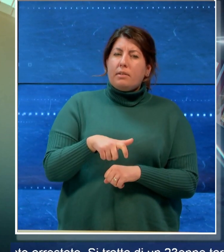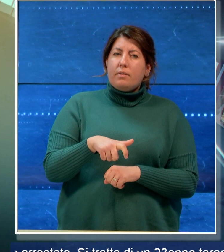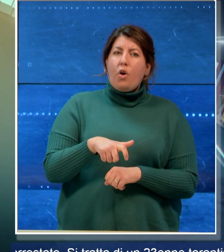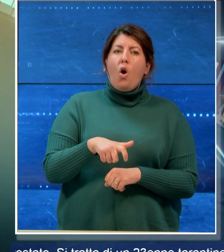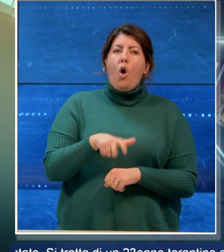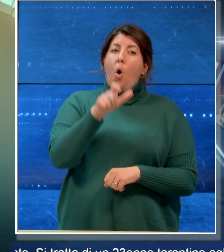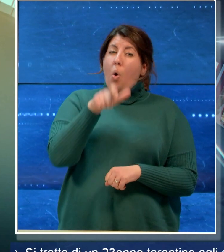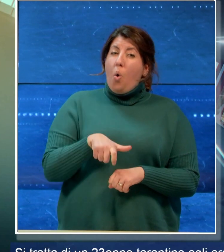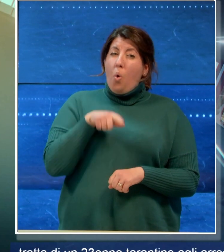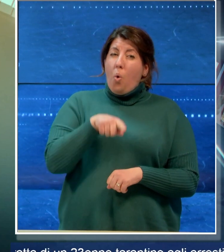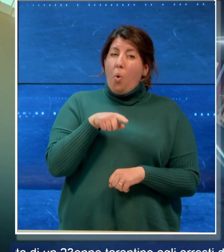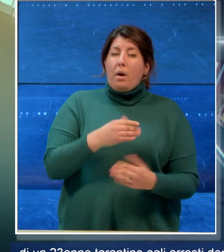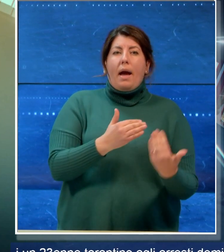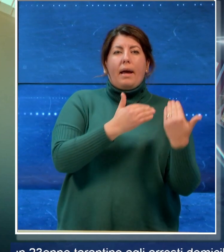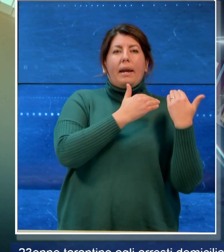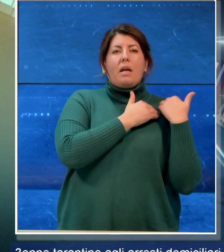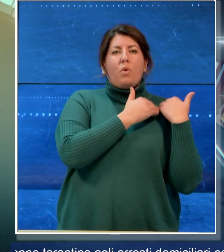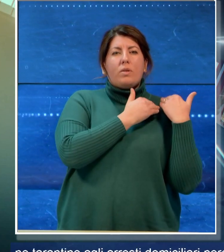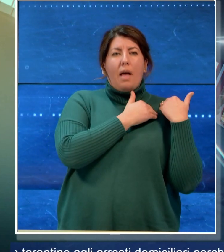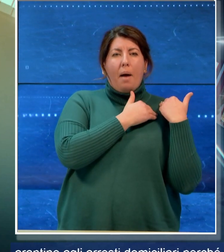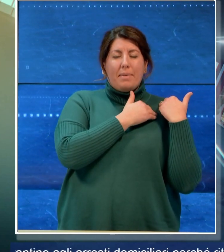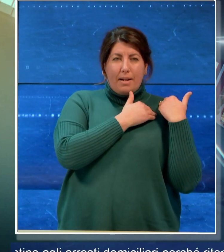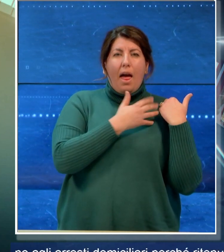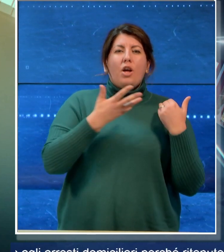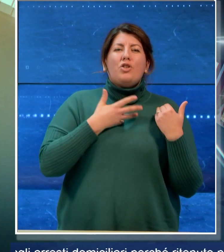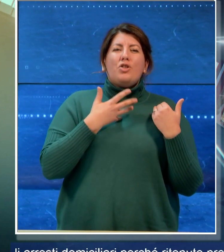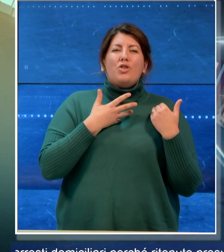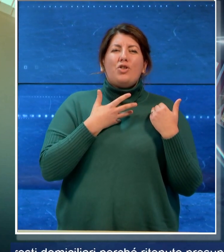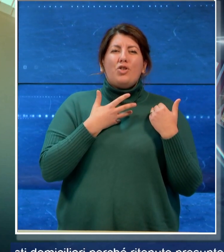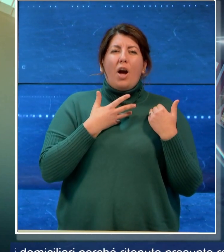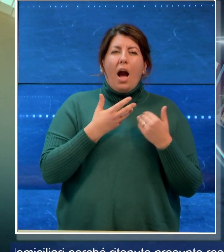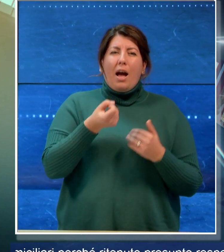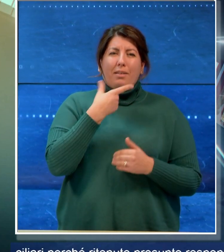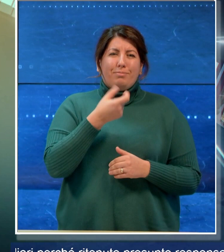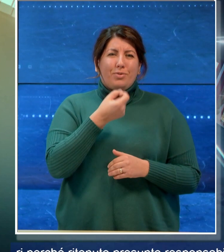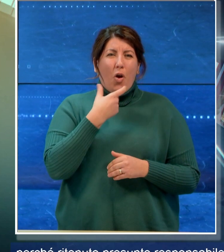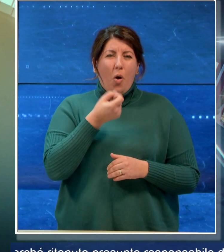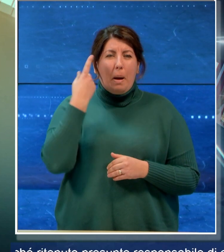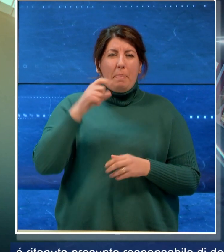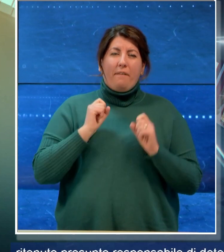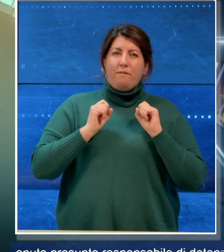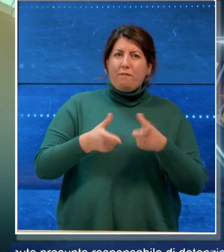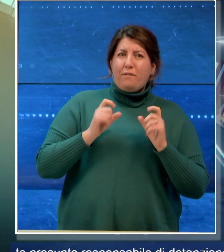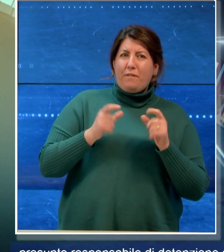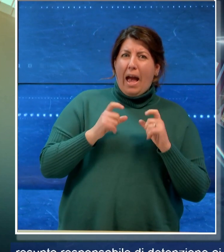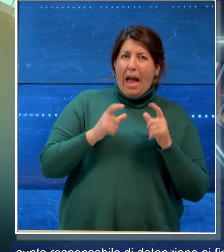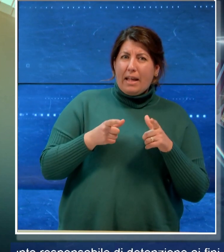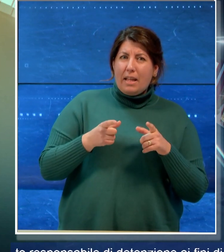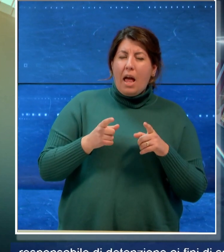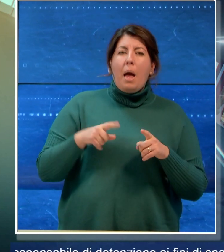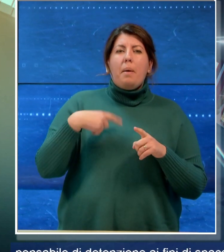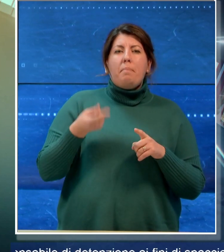presunto responsabile di detenzione ai fini di spaccio di stupefacenti e